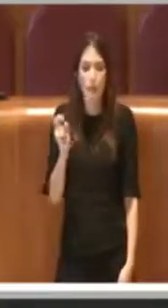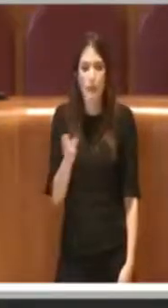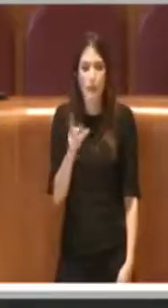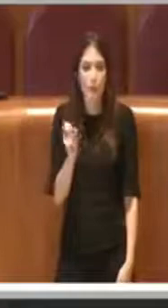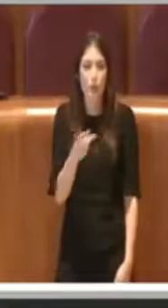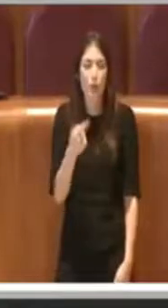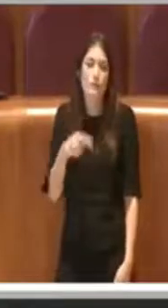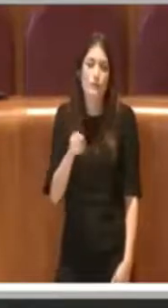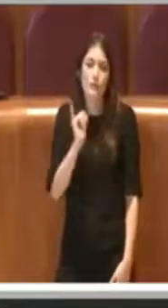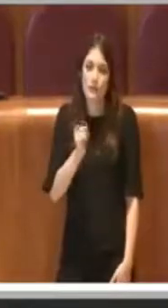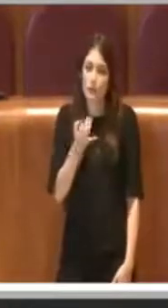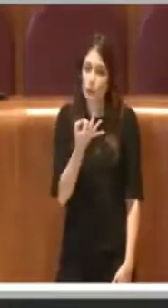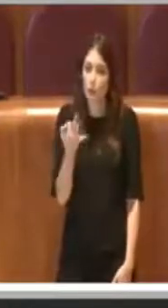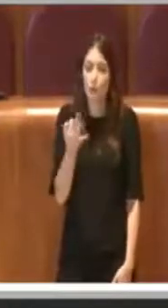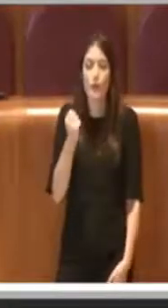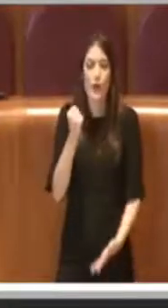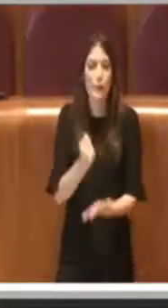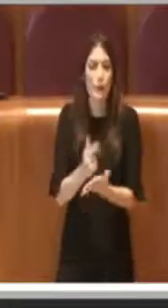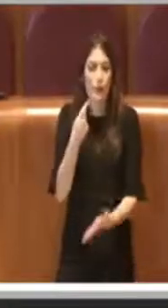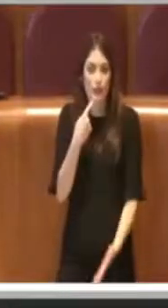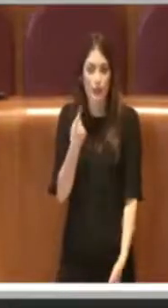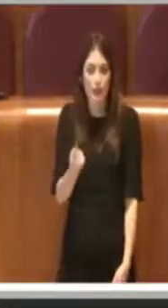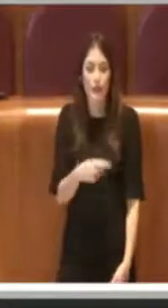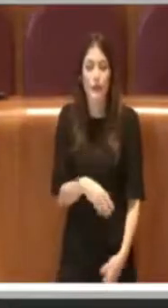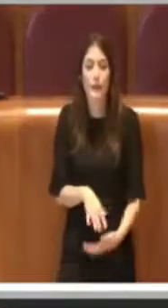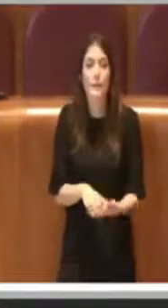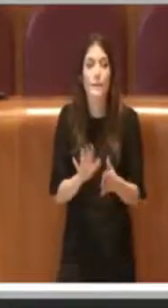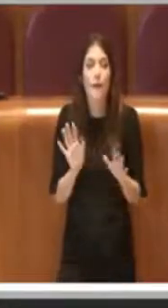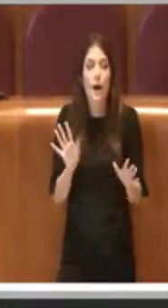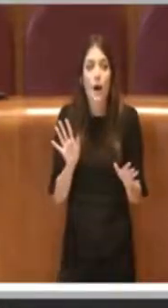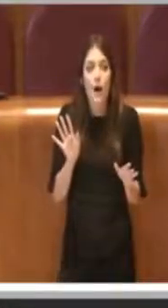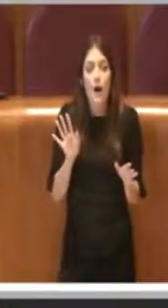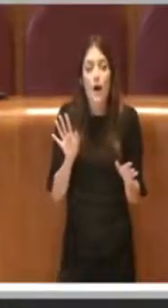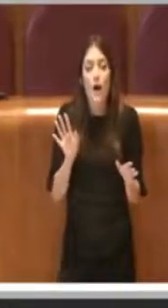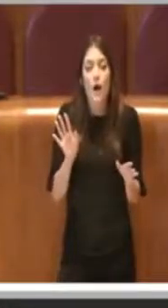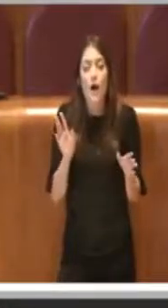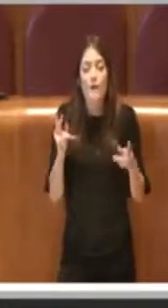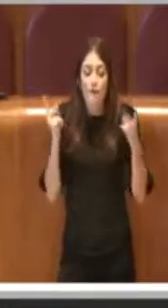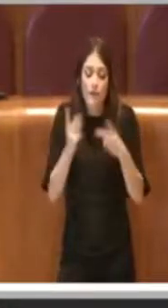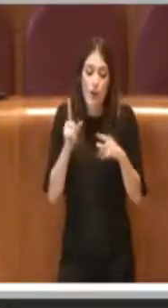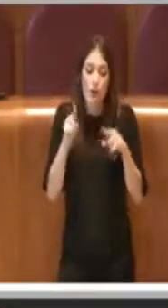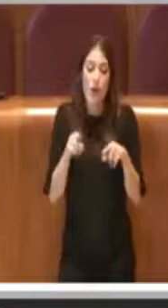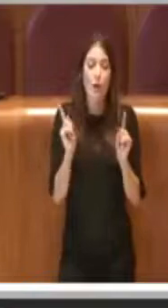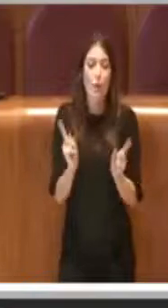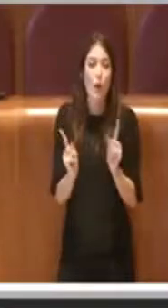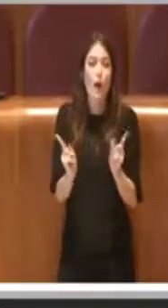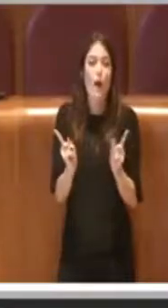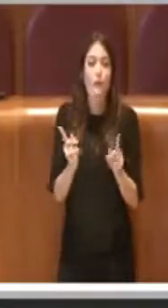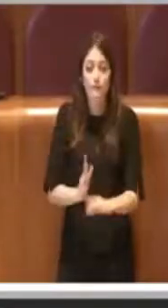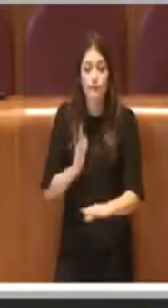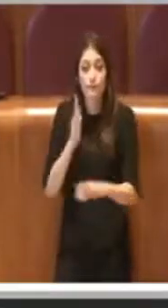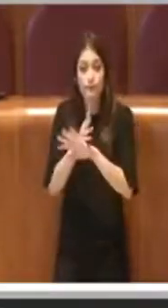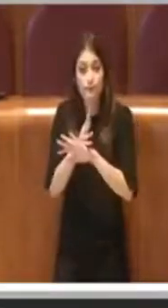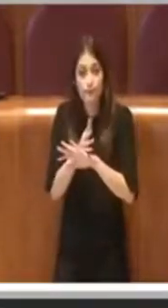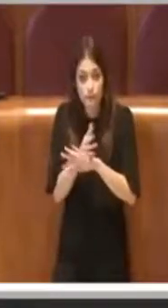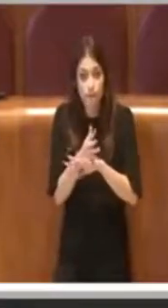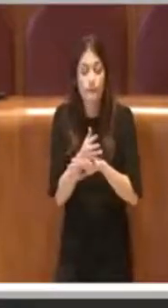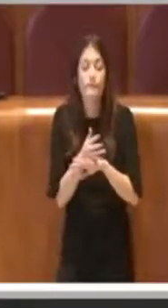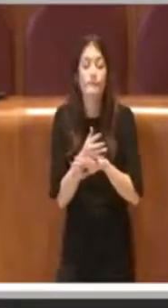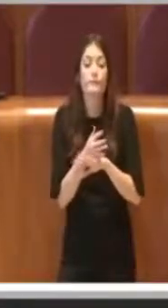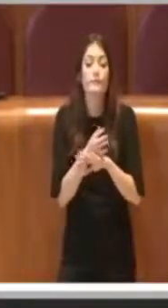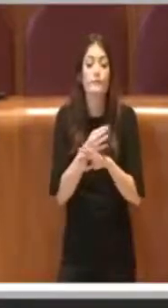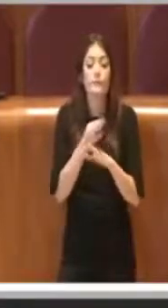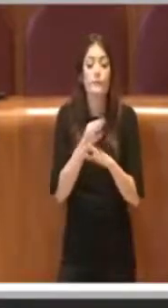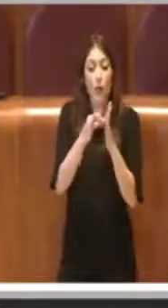penso sia importante dirlo. Ciò nonostante è anche vero che andare ad intervenire su un regolamento